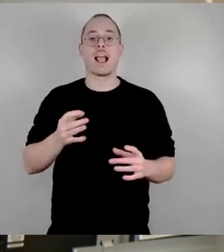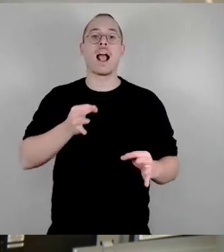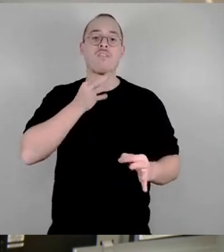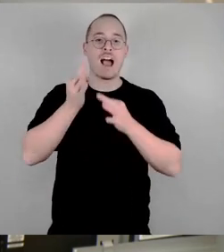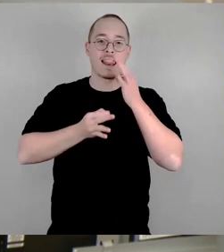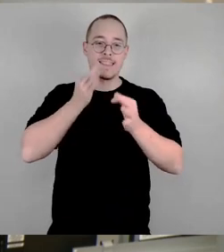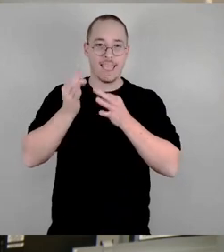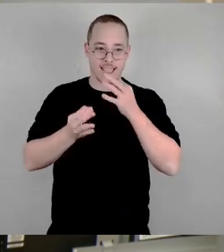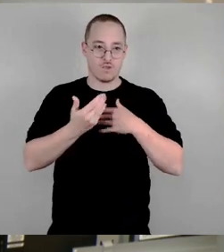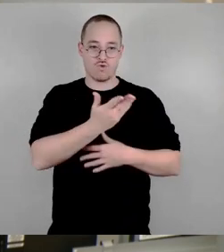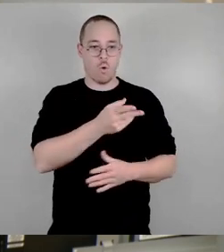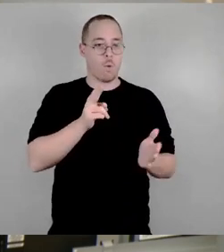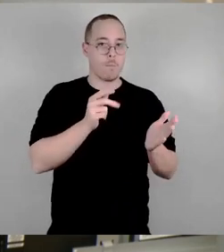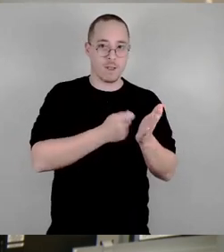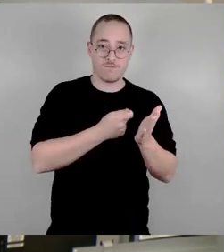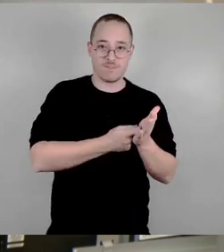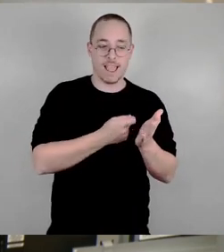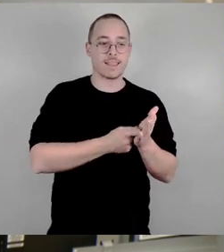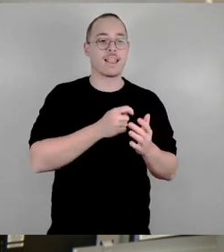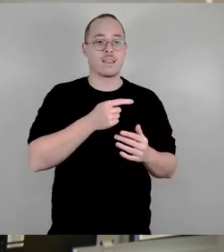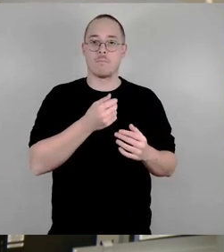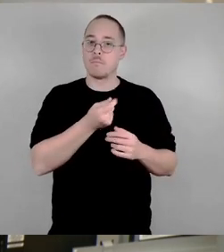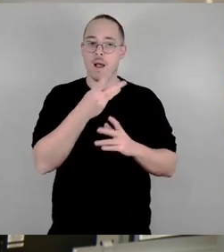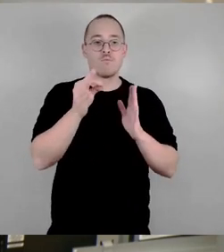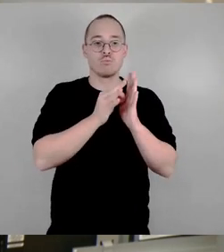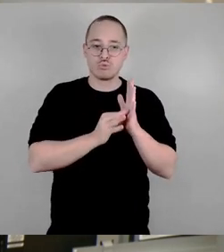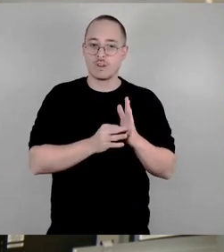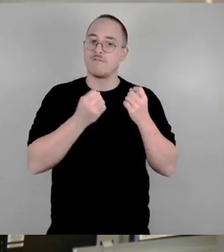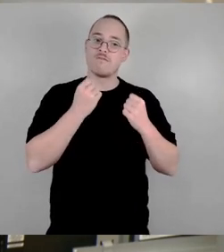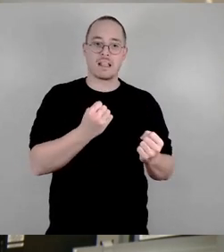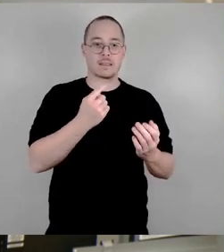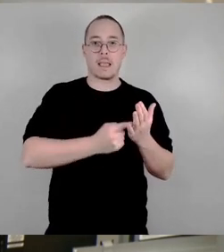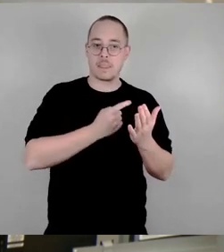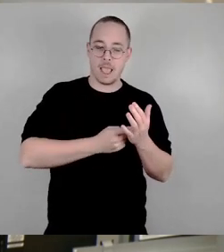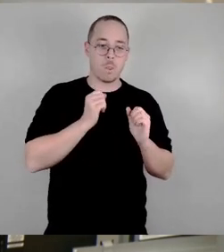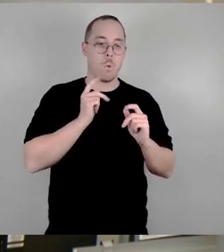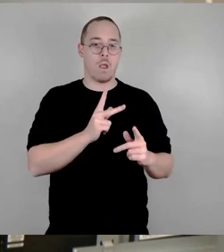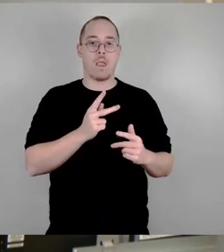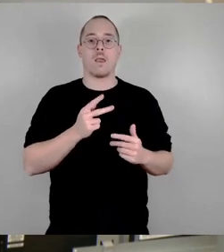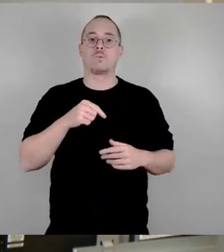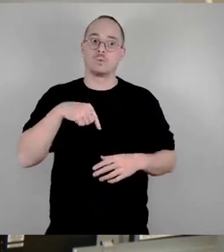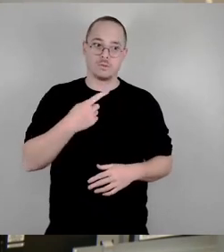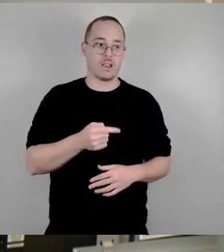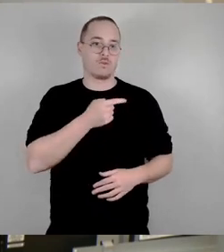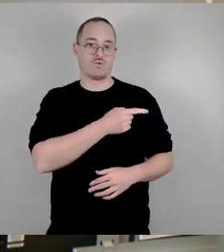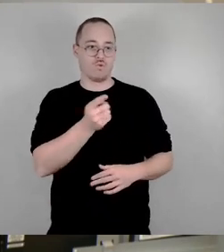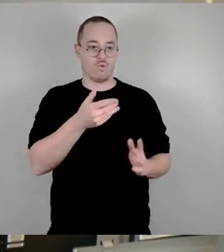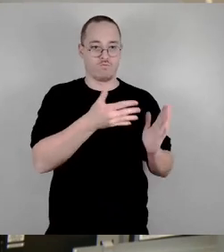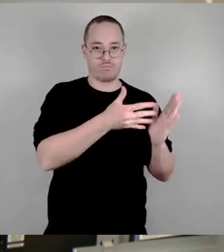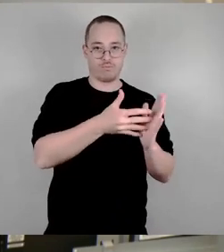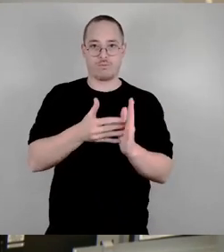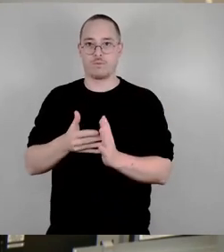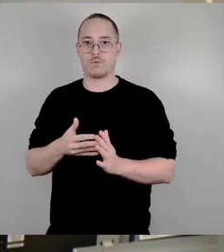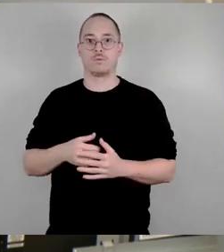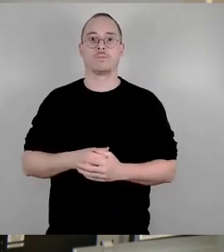Ausschlussgrund zu nehmen. Denn es ist ein Problem, wenn ich durchs Georgentor gehe und aller